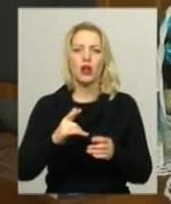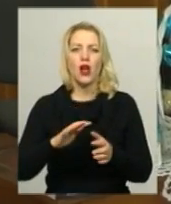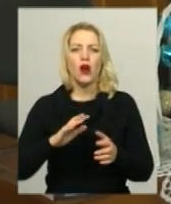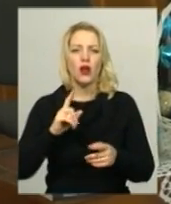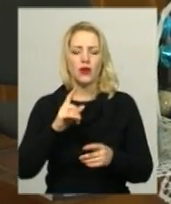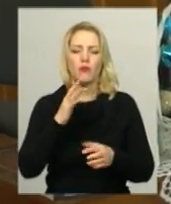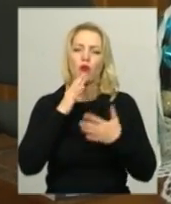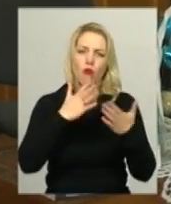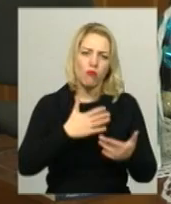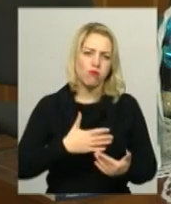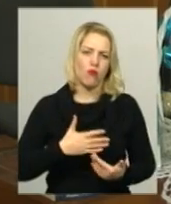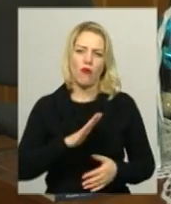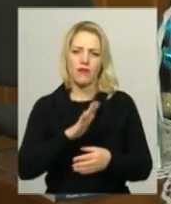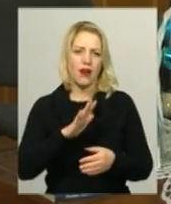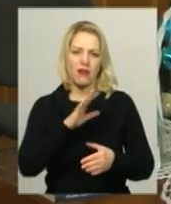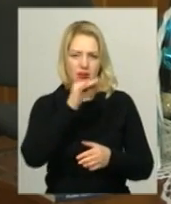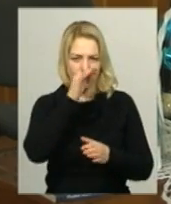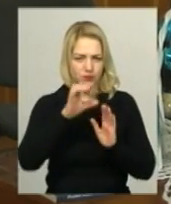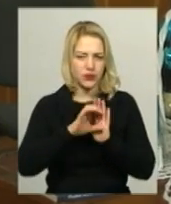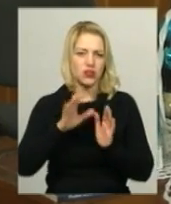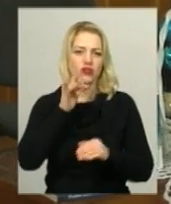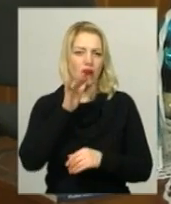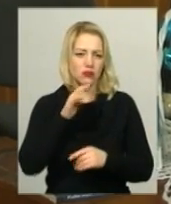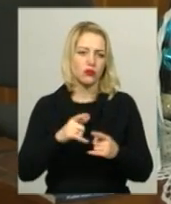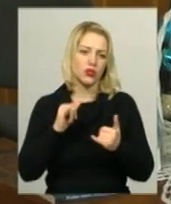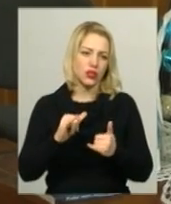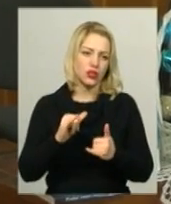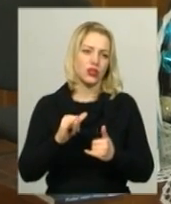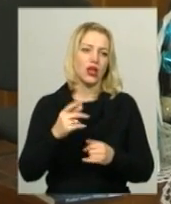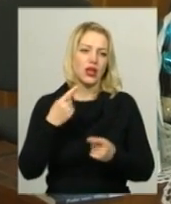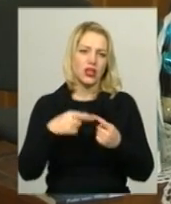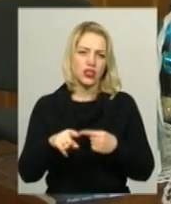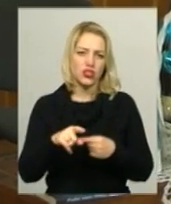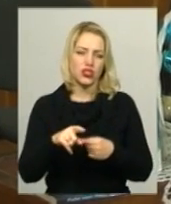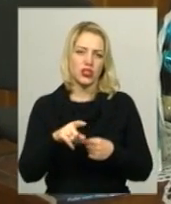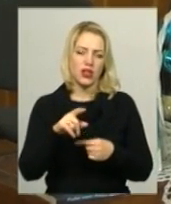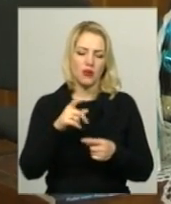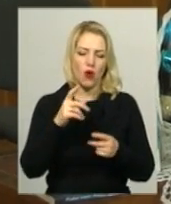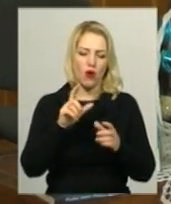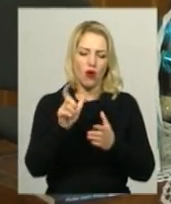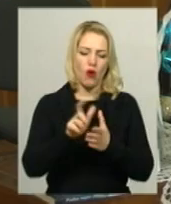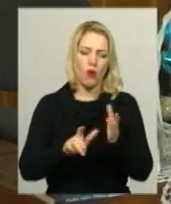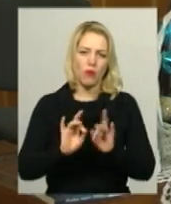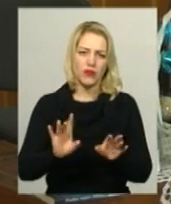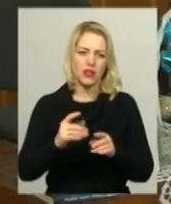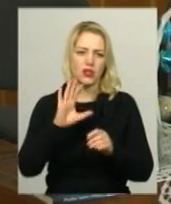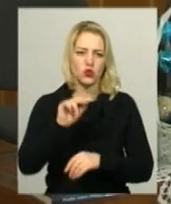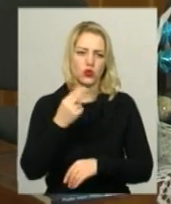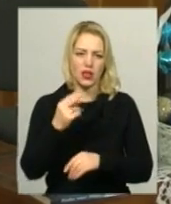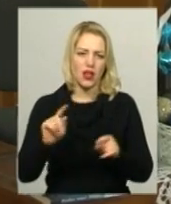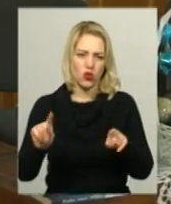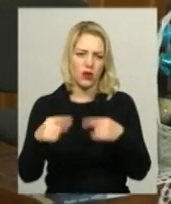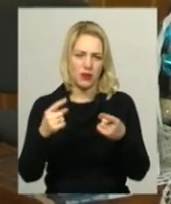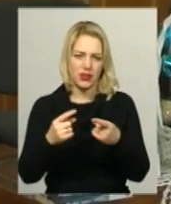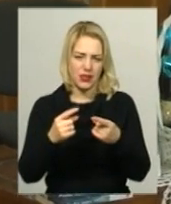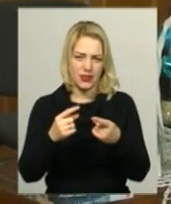підвласна часу. А інше, оповідання, воно таке соціально-реабілізаційне, я просто сьогодні назвала